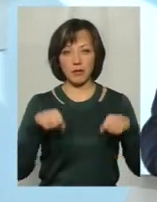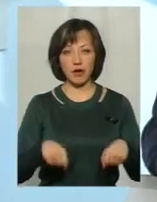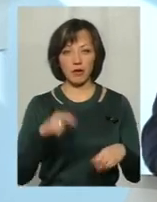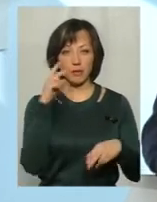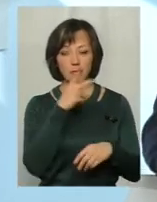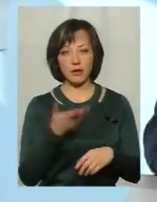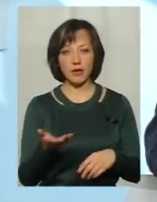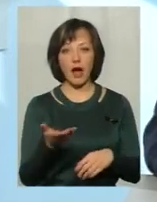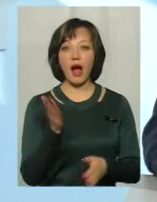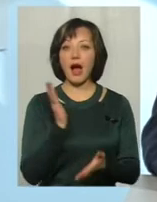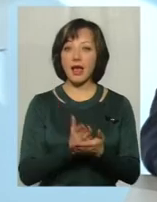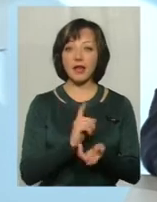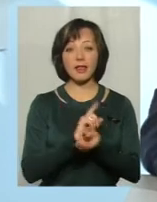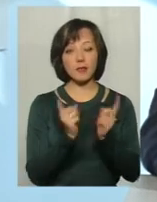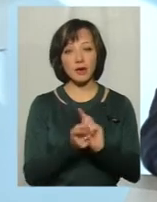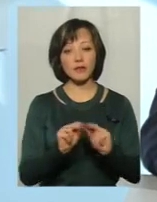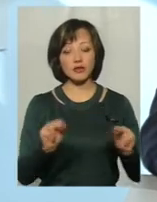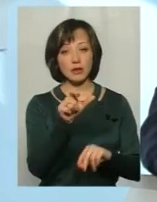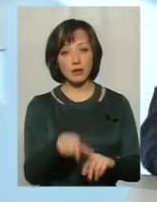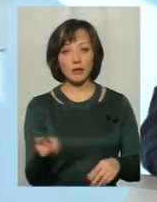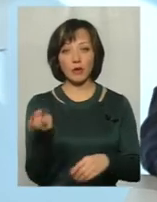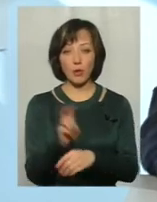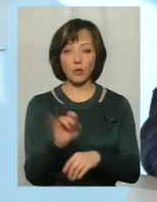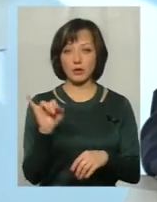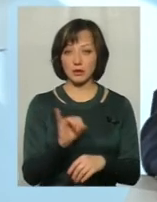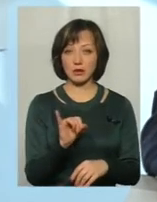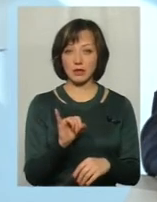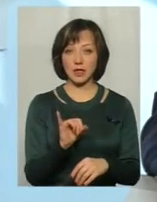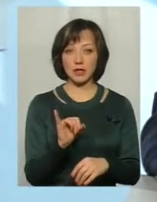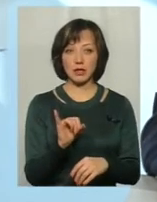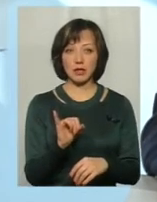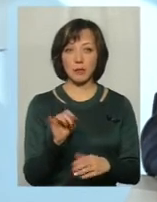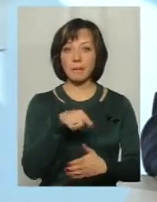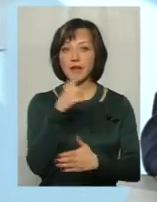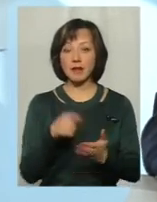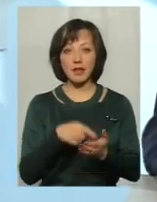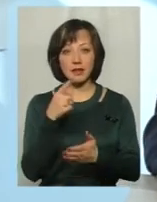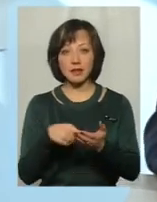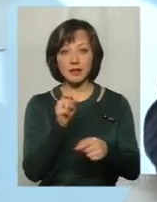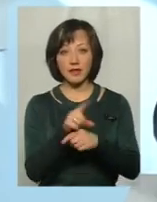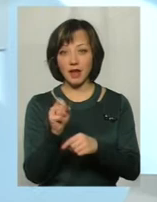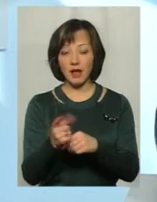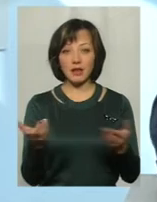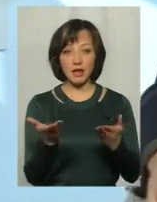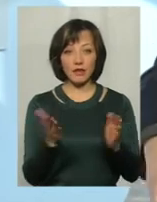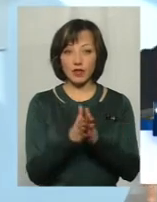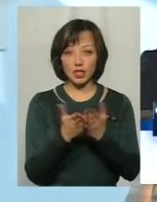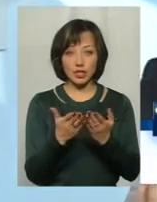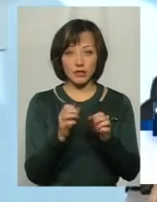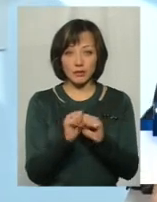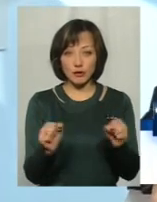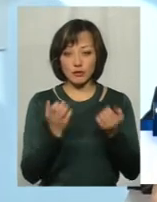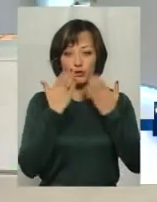на помилку. А є, навпаки, вчитель, який приходить і задає такі питання, такі завдання, на які книжці не можна